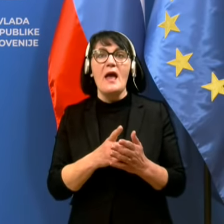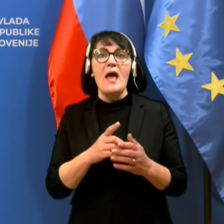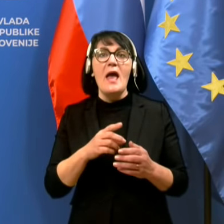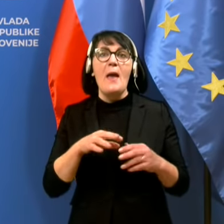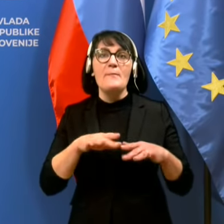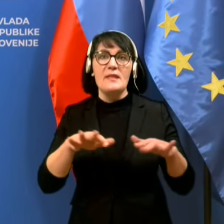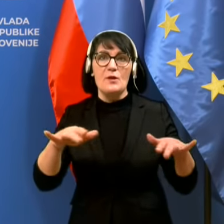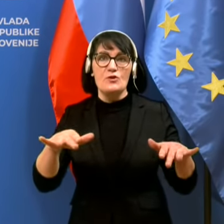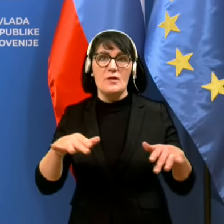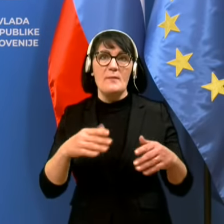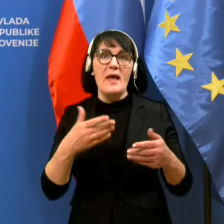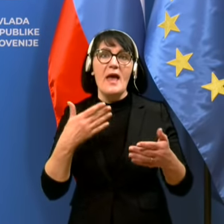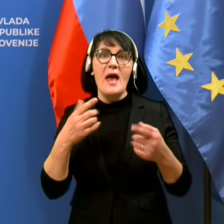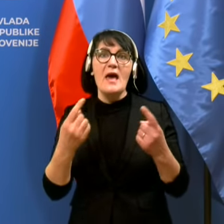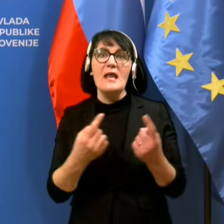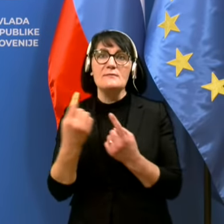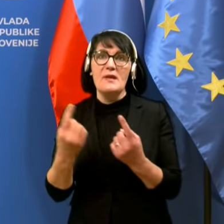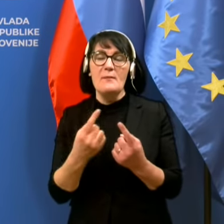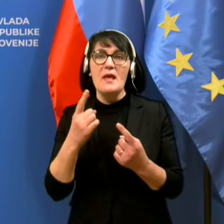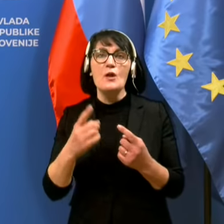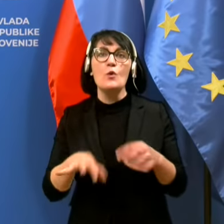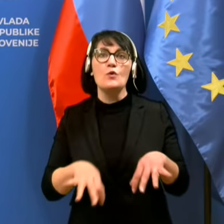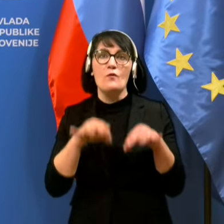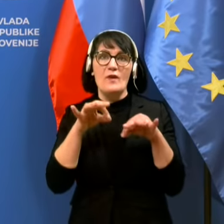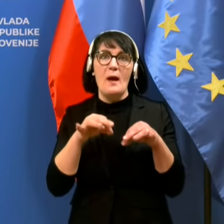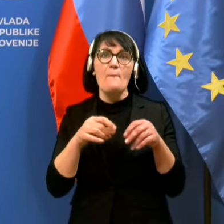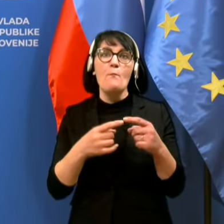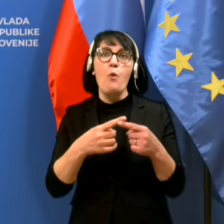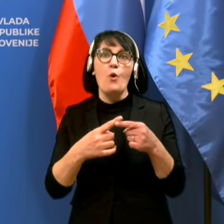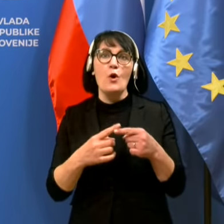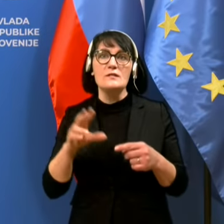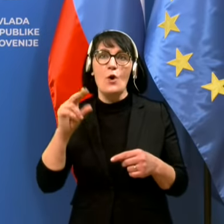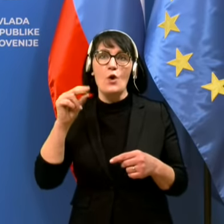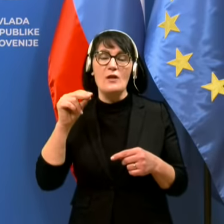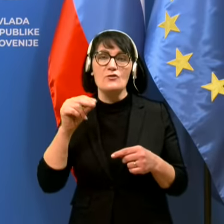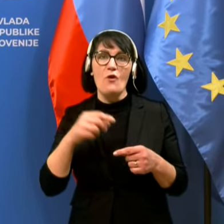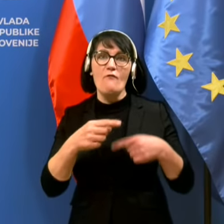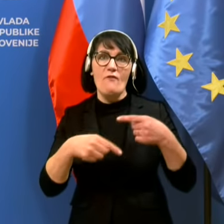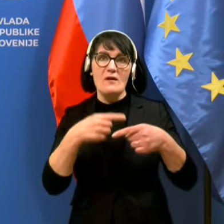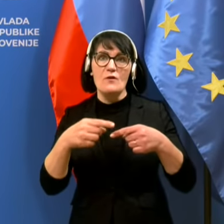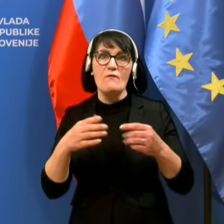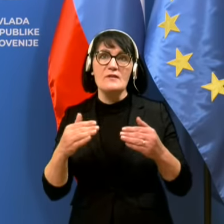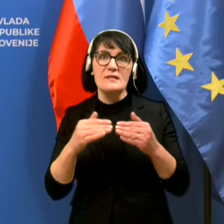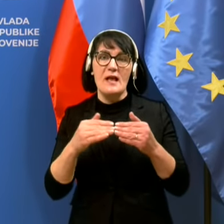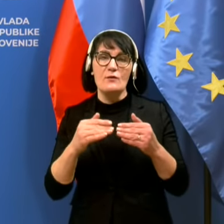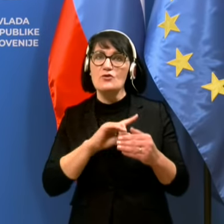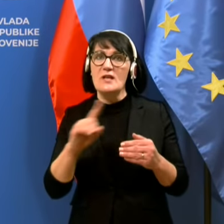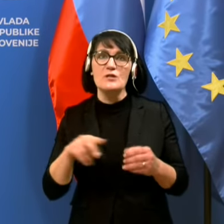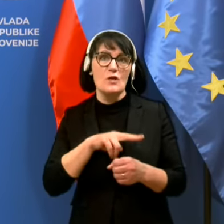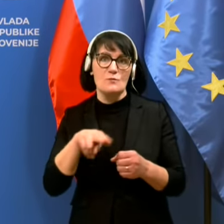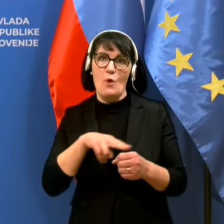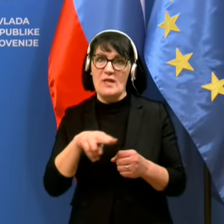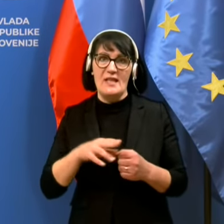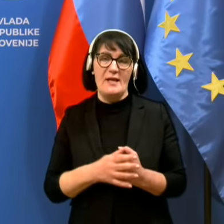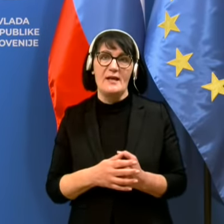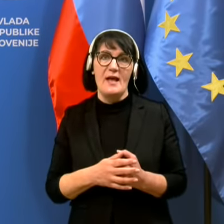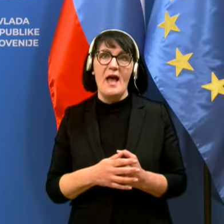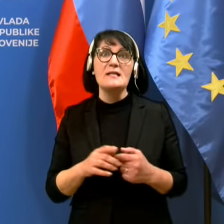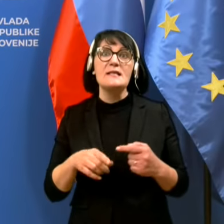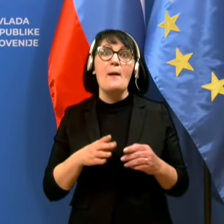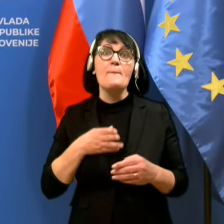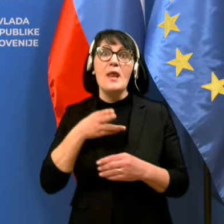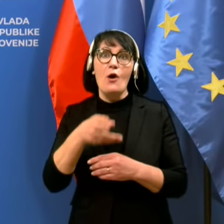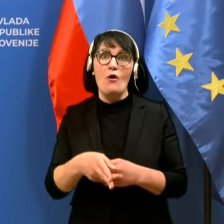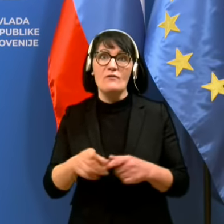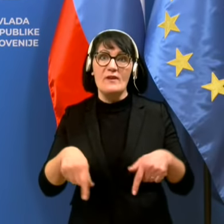in ugotovila, pogoji za oranžno fazo v skladu z načrtom sproščanja ukrepov še niso izpolnjeni. Za prehod